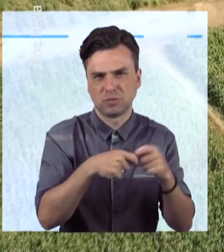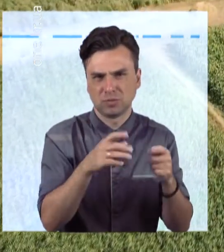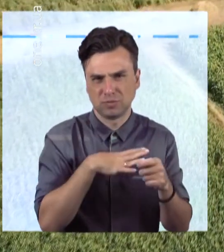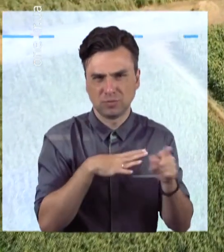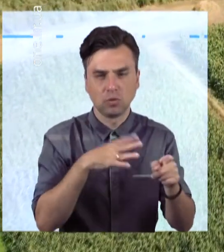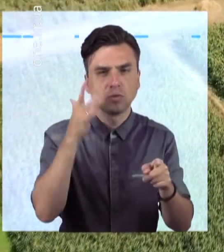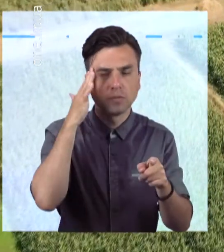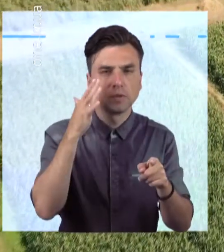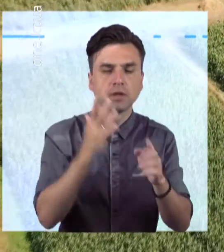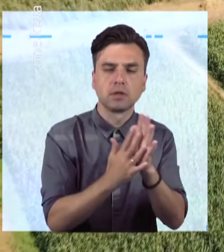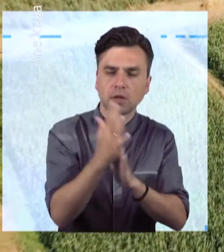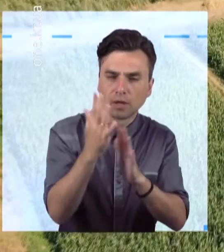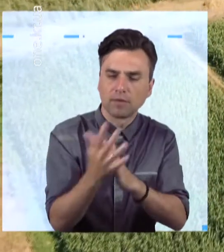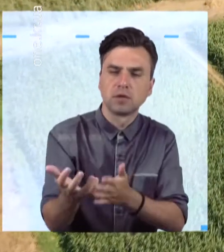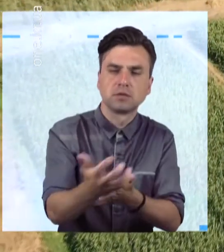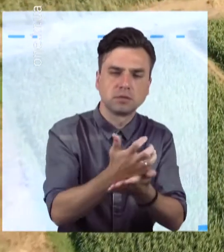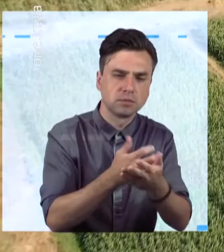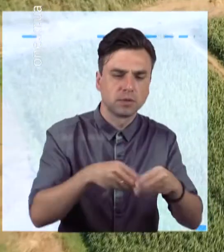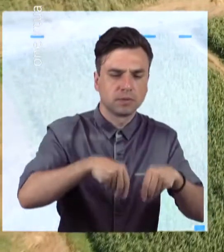них марихуану та продати її.